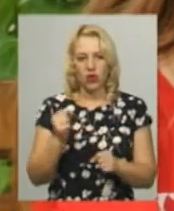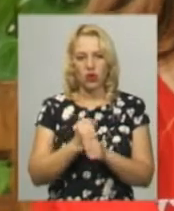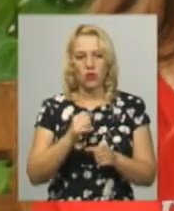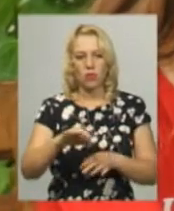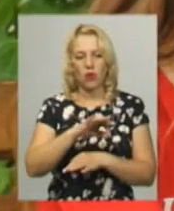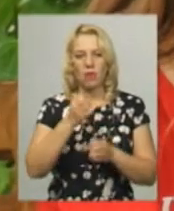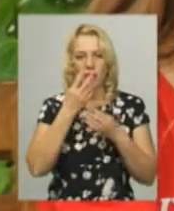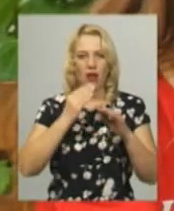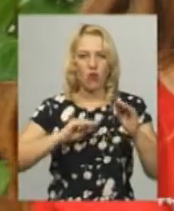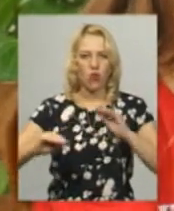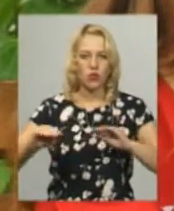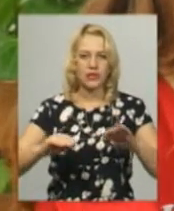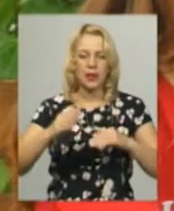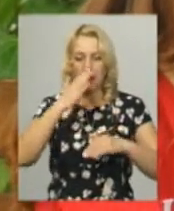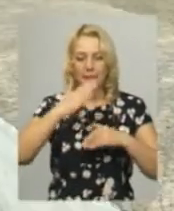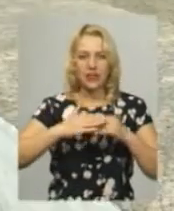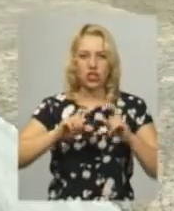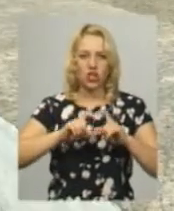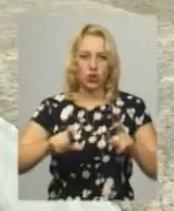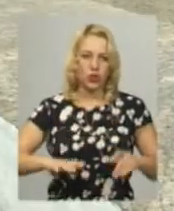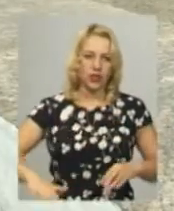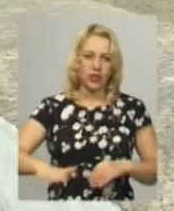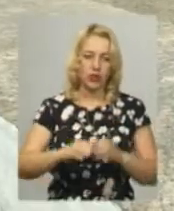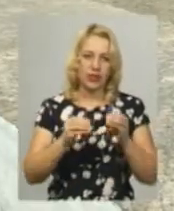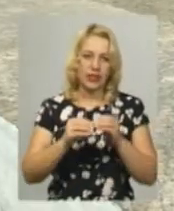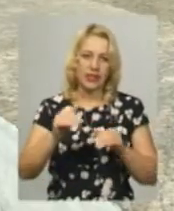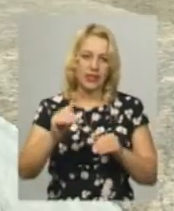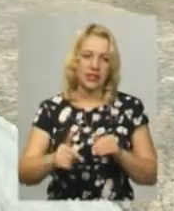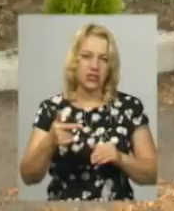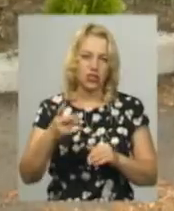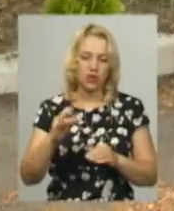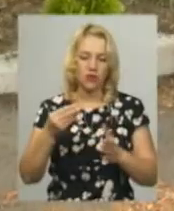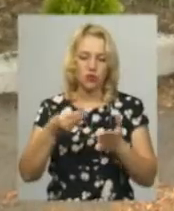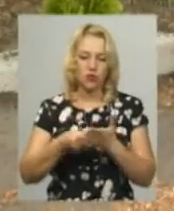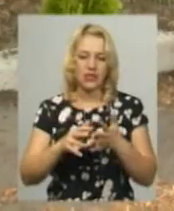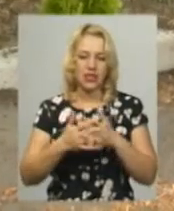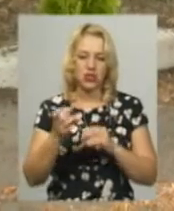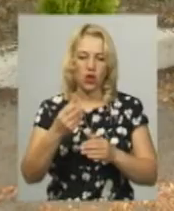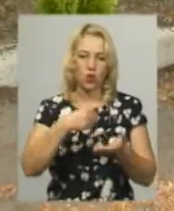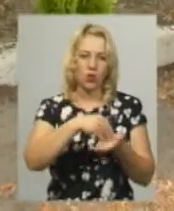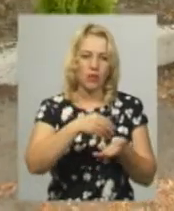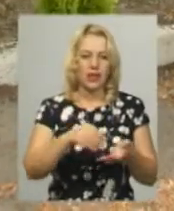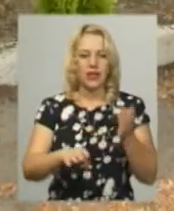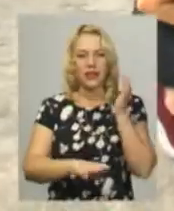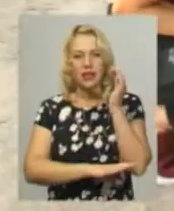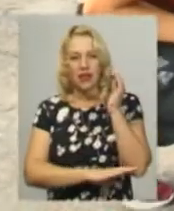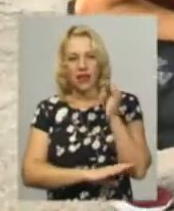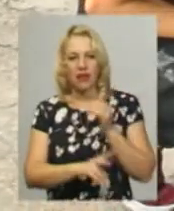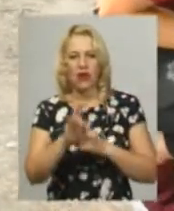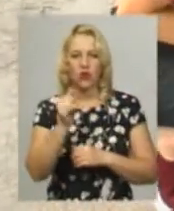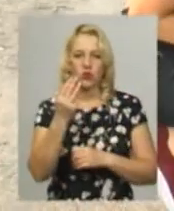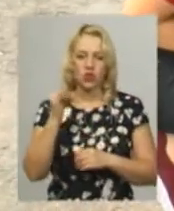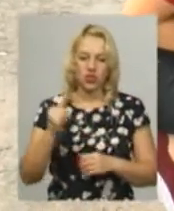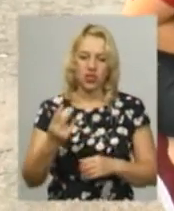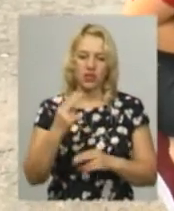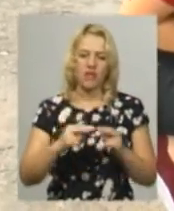проєкт з благоустрою пришкільної території. За виділені 10 тисяч гривень з бюджету селищної ради закупили дерева, кущі та квіти, а ще дві лавки і два смітники.